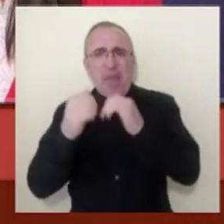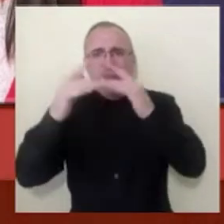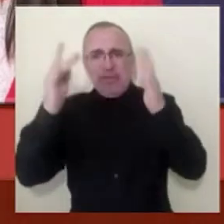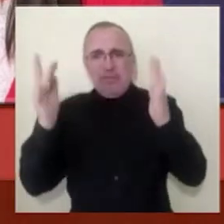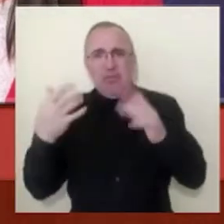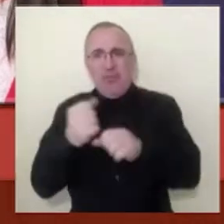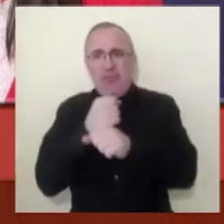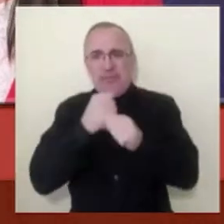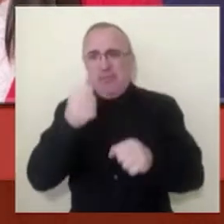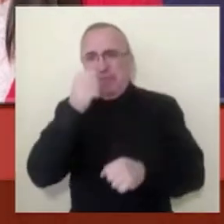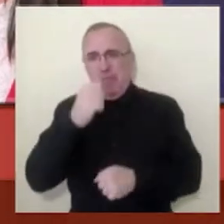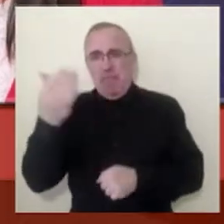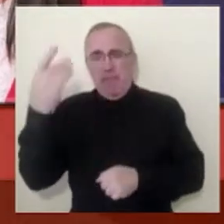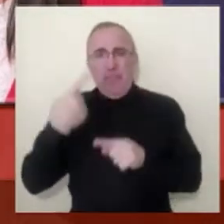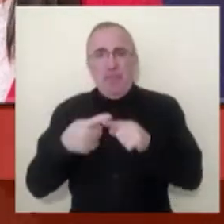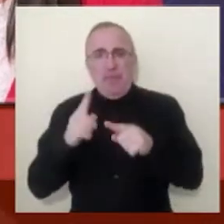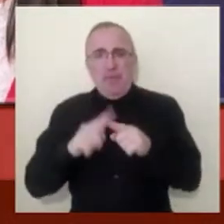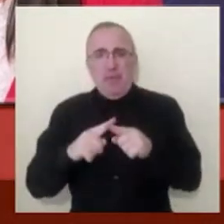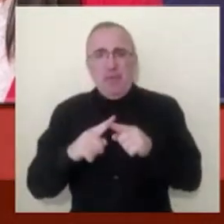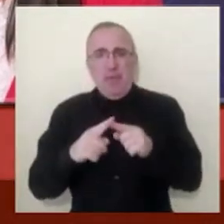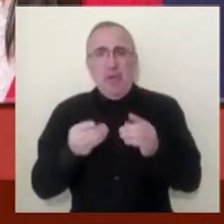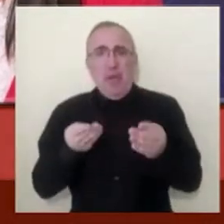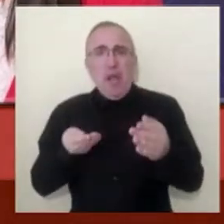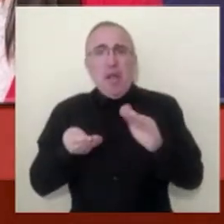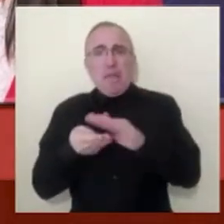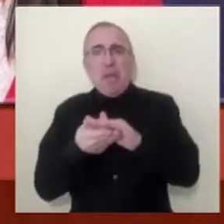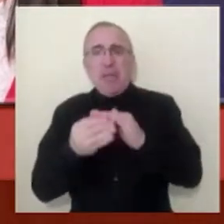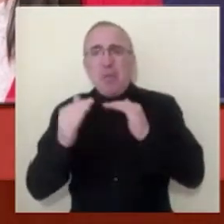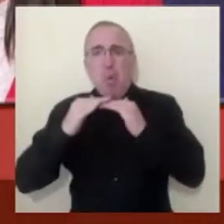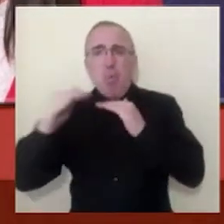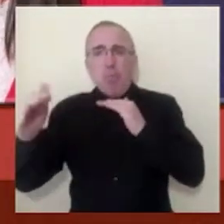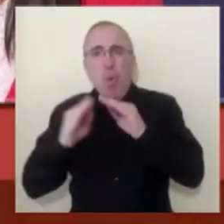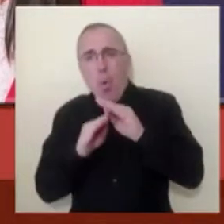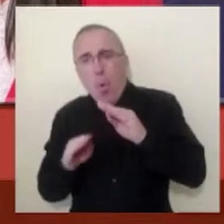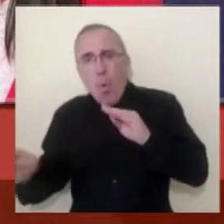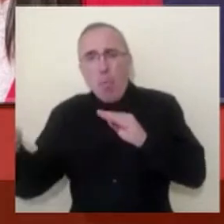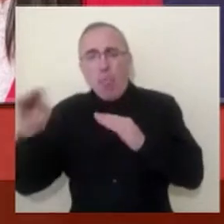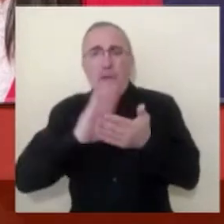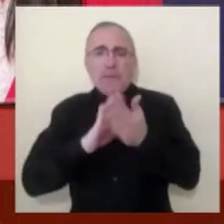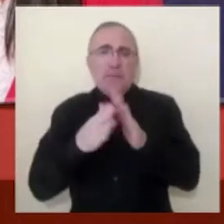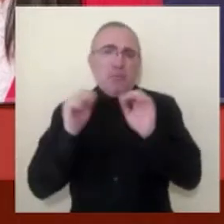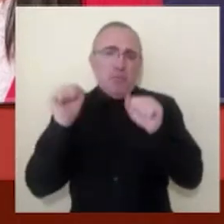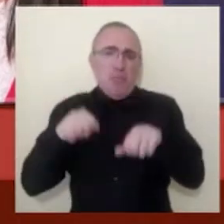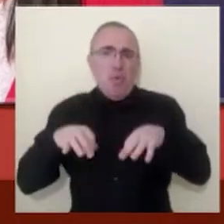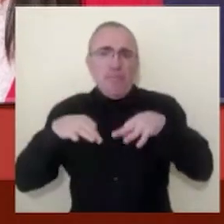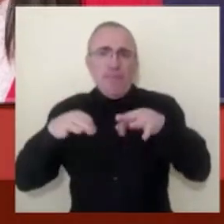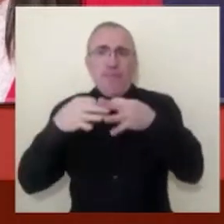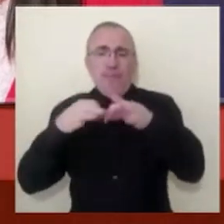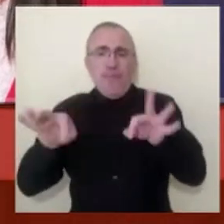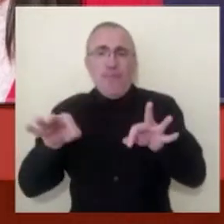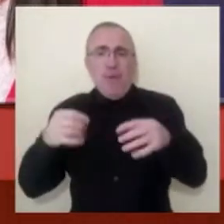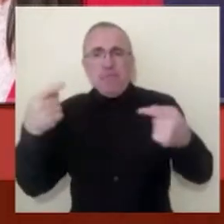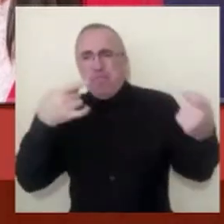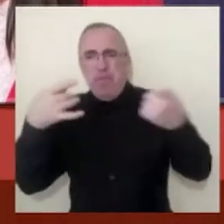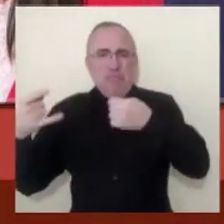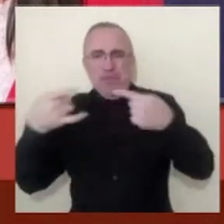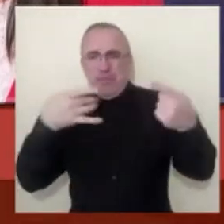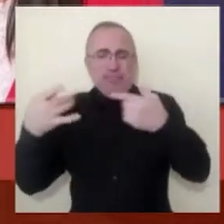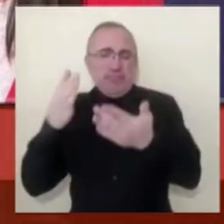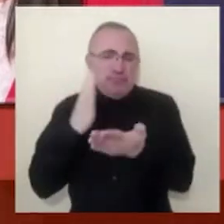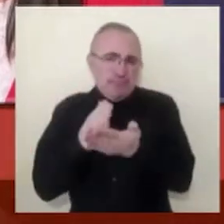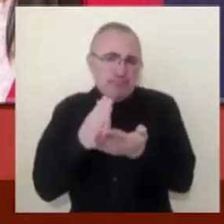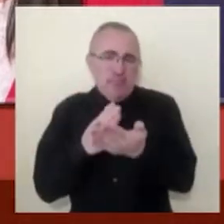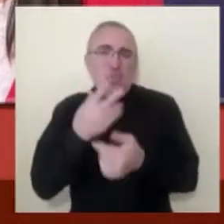Фактично треба по минному полю об'їжджати, і ситуація не завжди можуть машини випустити, тому що перестрілки починаються, ну вже звикли в таких